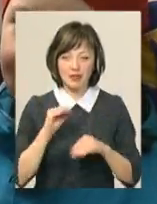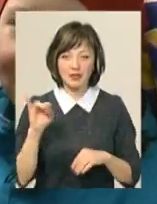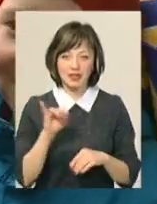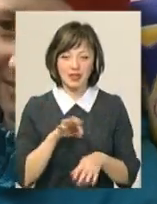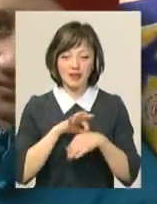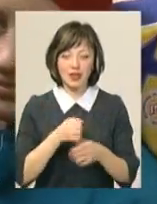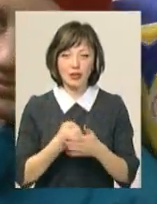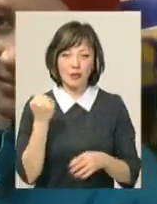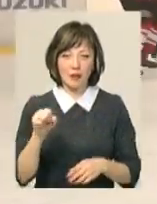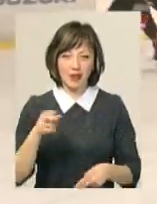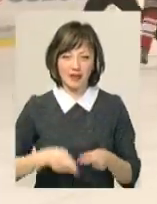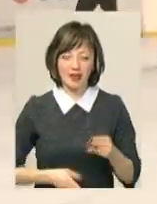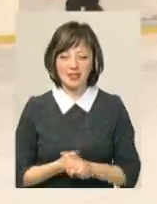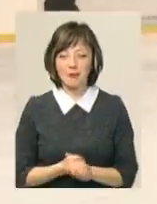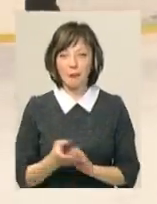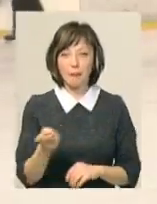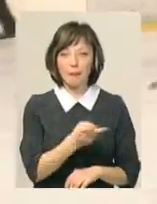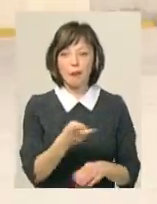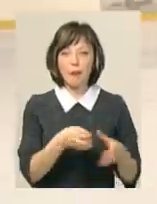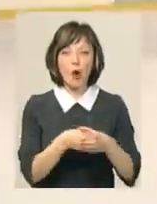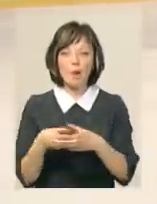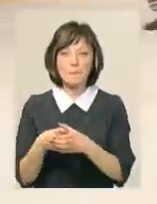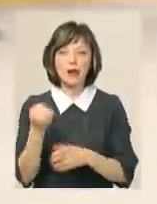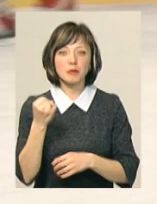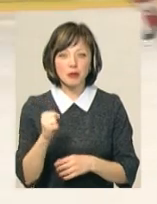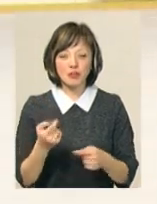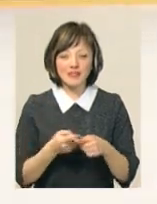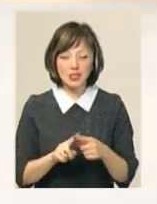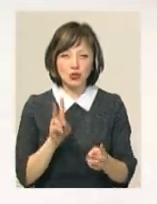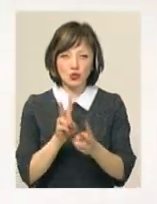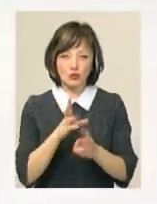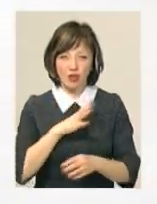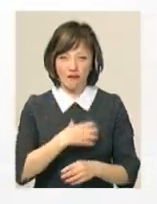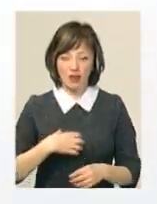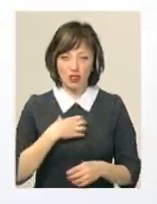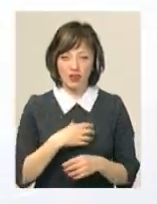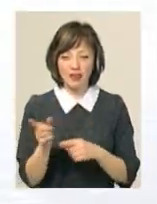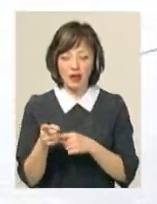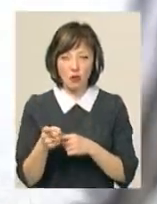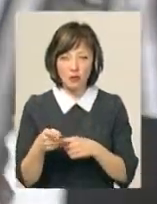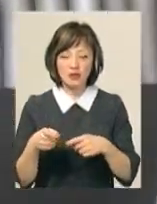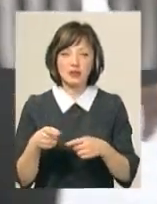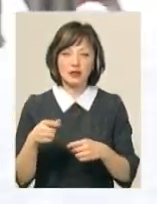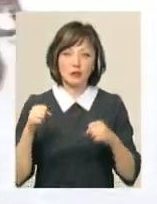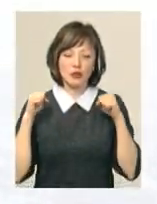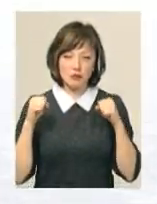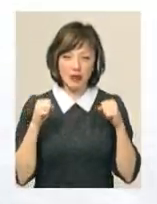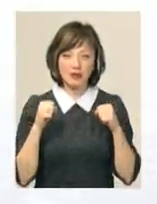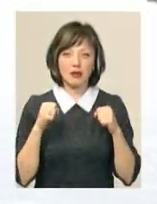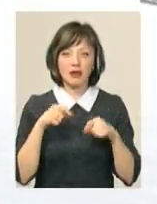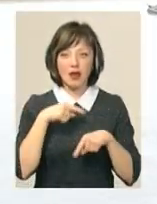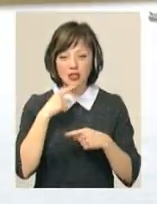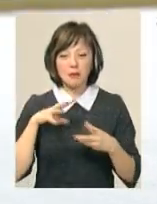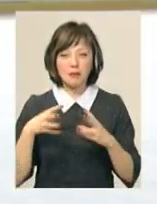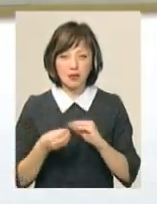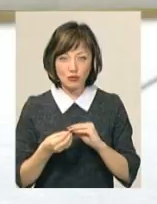довели до победного кінця. Для обох команд, кажуть гравці, перемога саме в цій зустрічі була важливою. Тернопільський хокеїст Сергій Мурин не приховує,